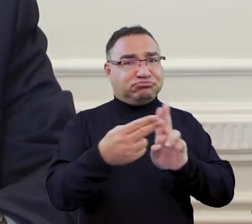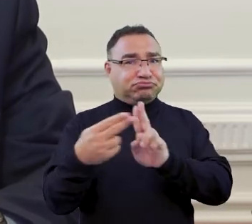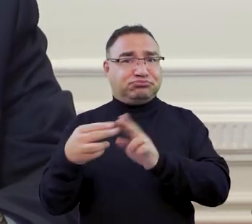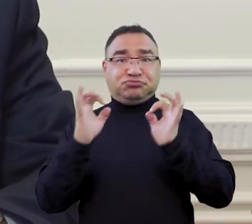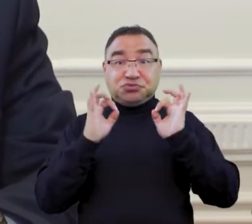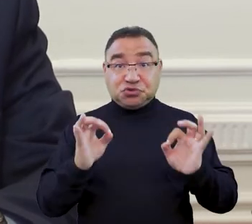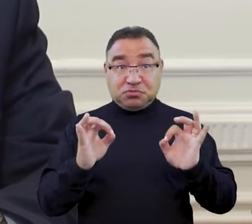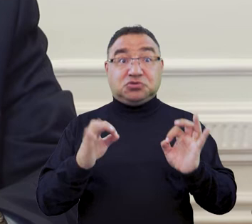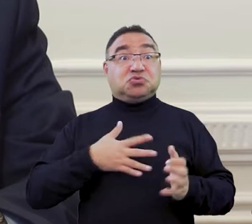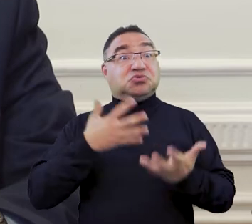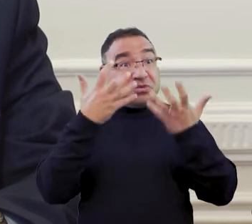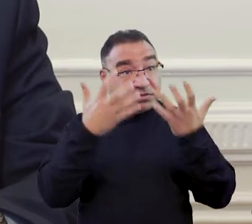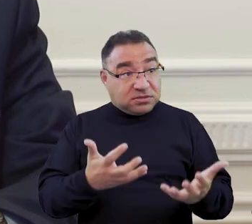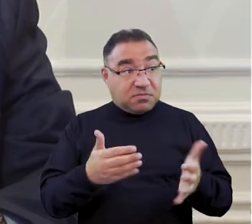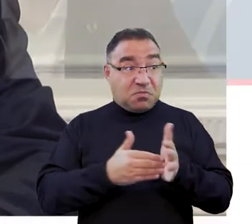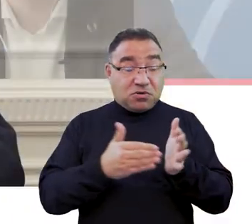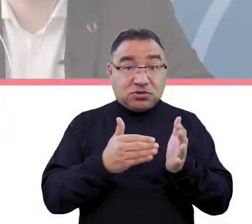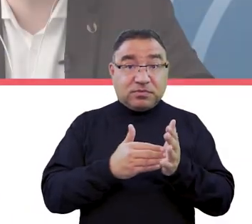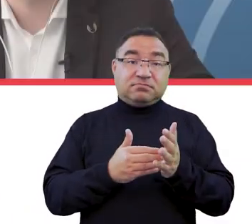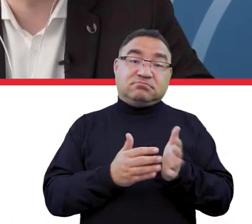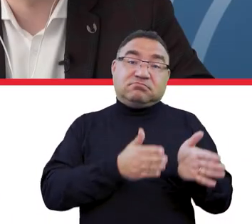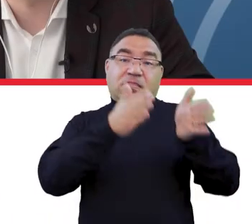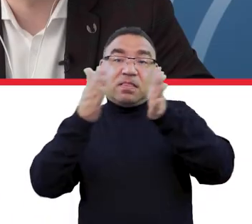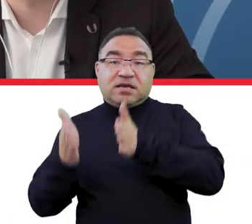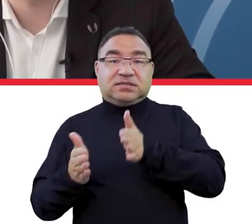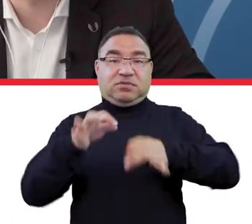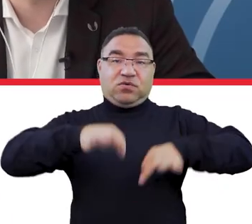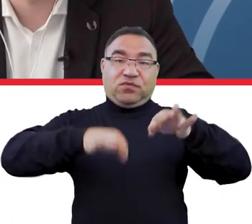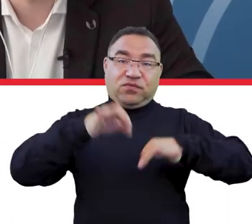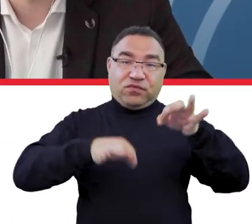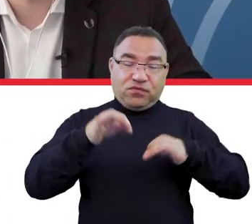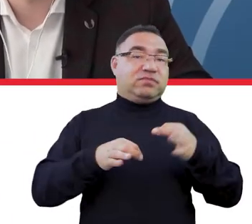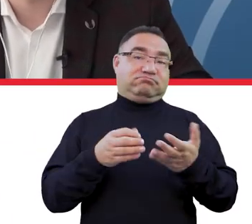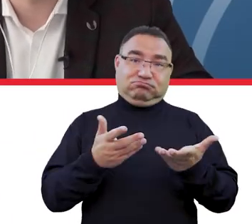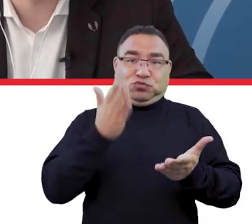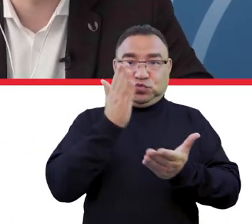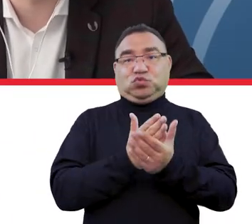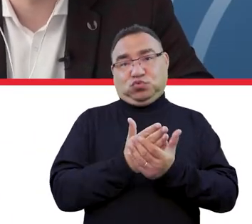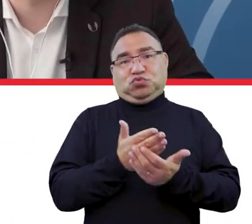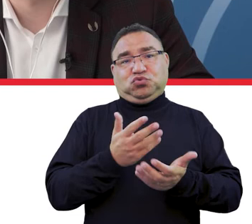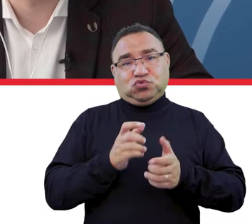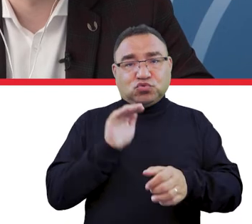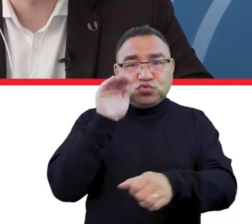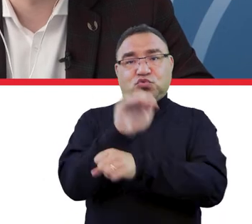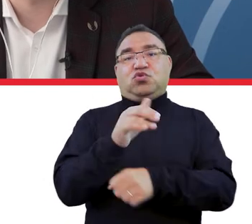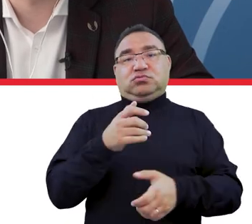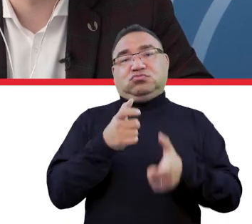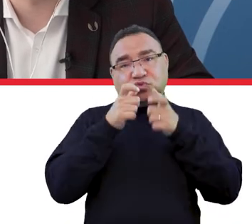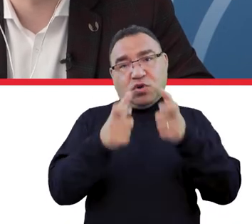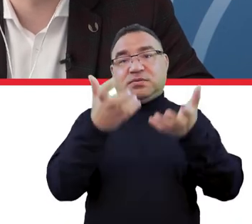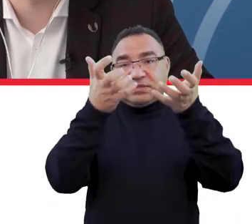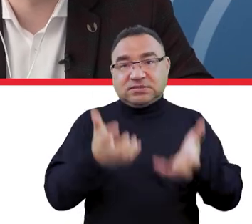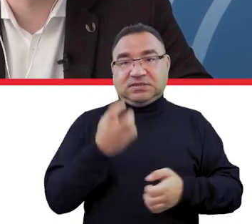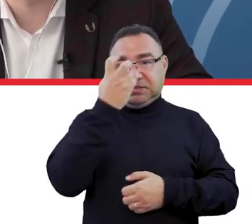dobre, jeżeli będzie sygnał i będzie potrzeba kolejnego tego typu spotkania, to z góry wyrażam gotowość,